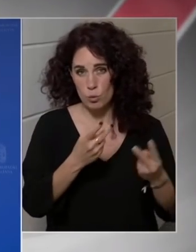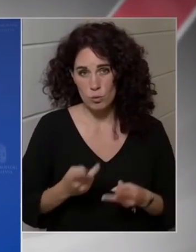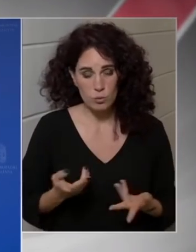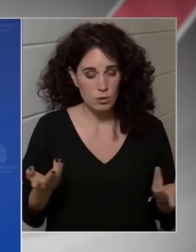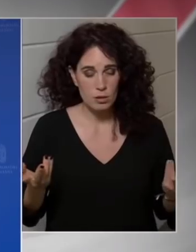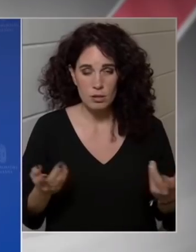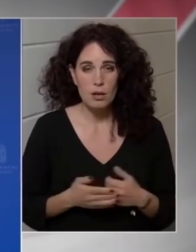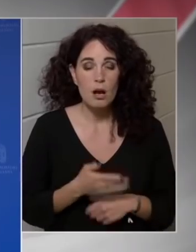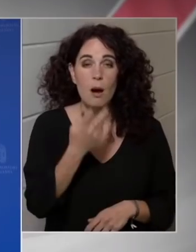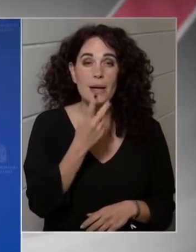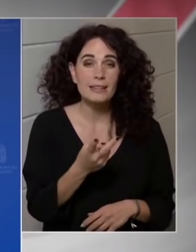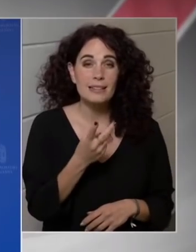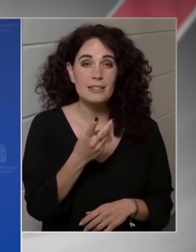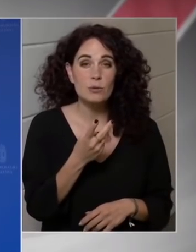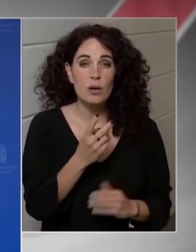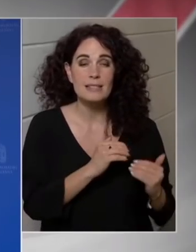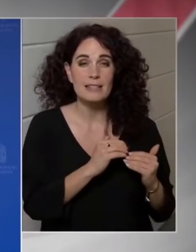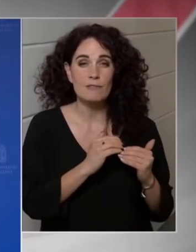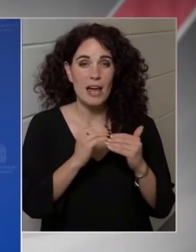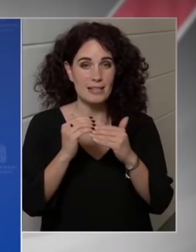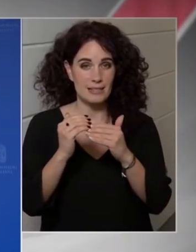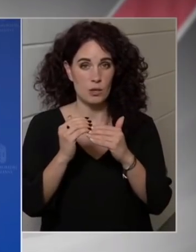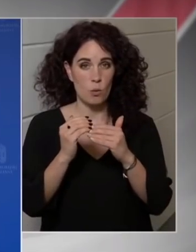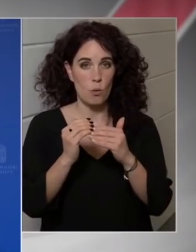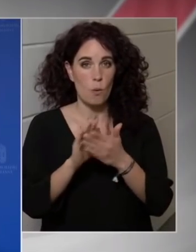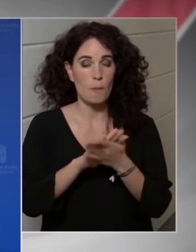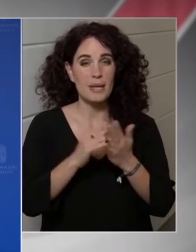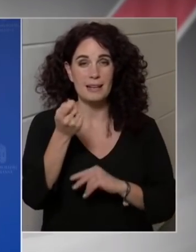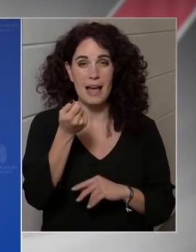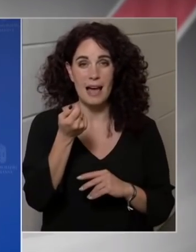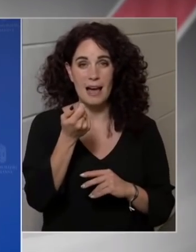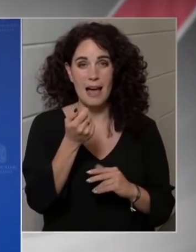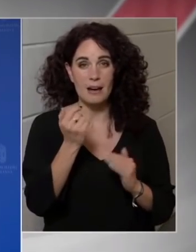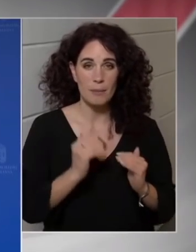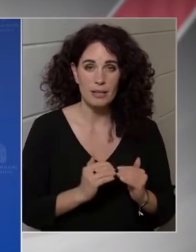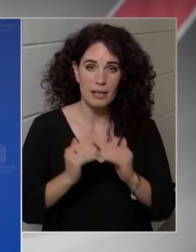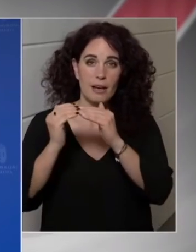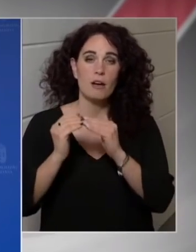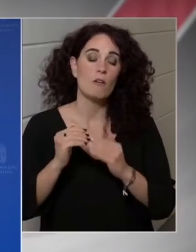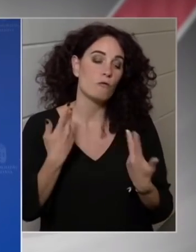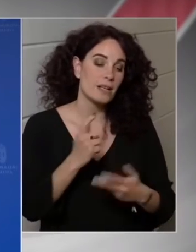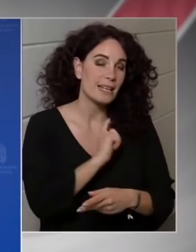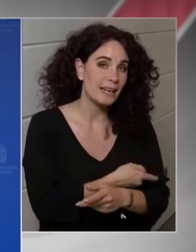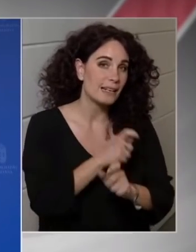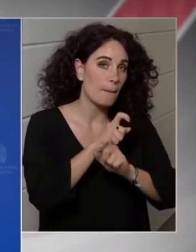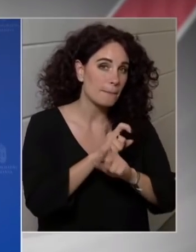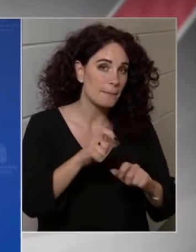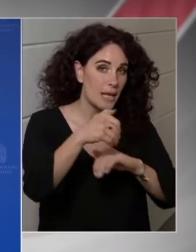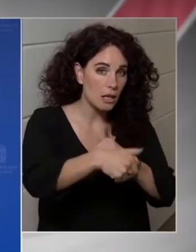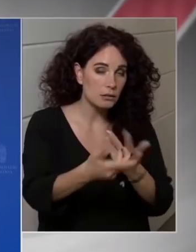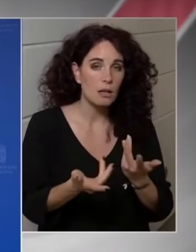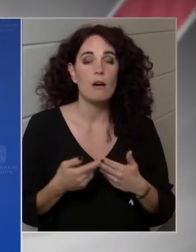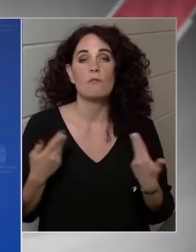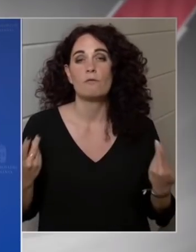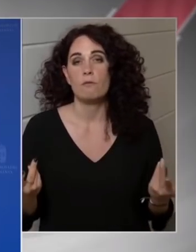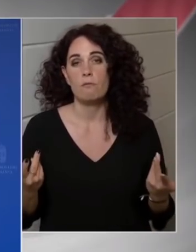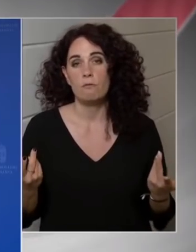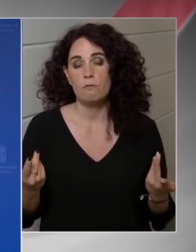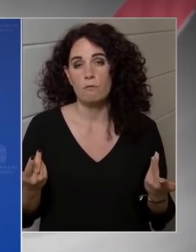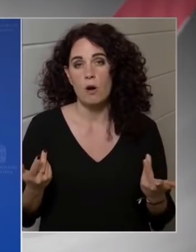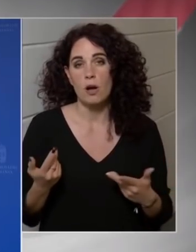az inflációval mely árak robognak, az mind vagy az energia miatt történik, vagy a